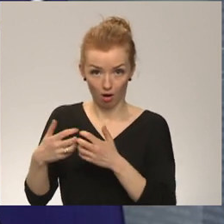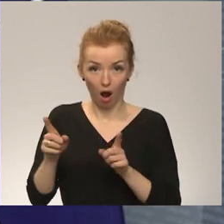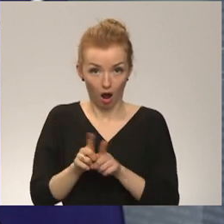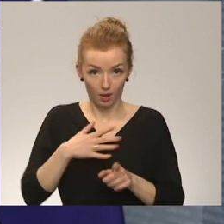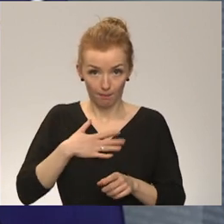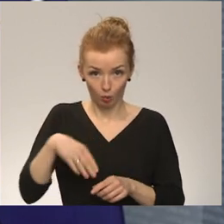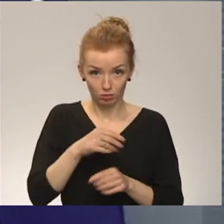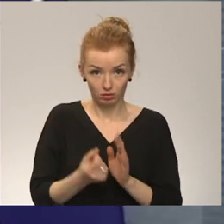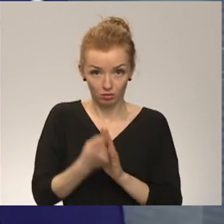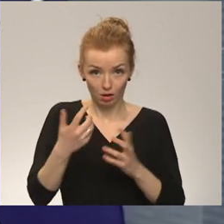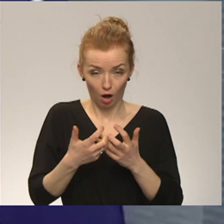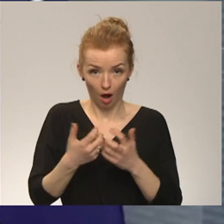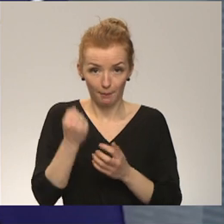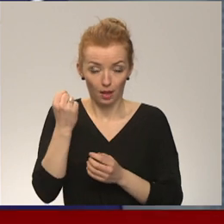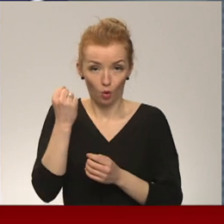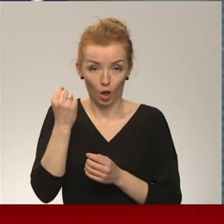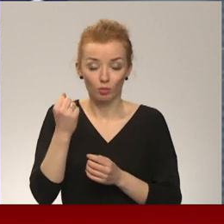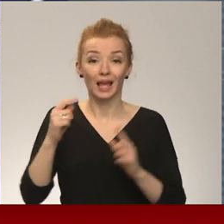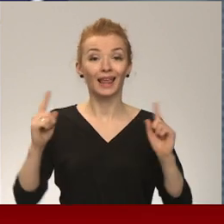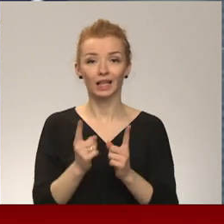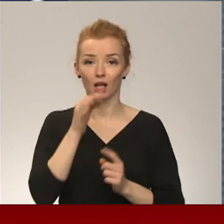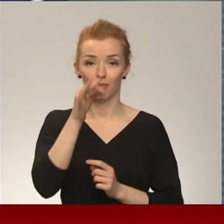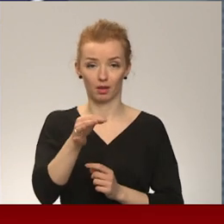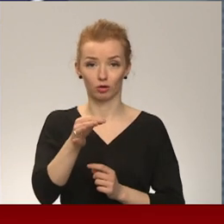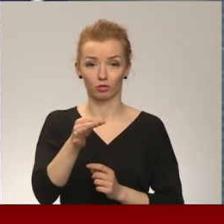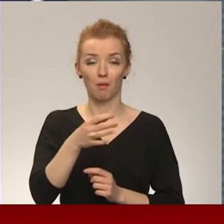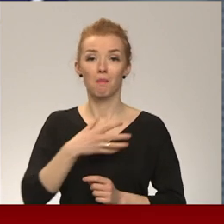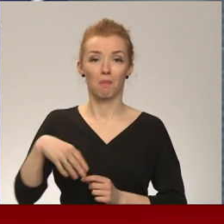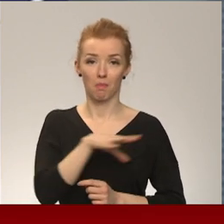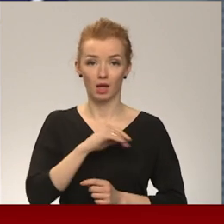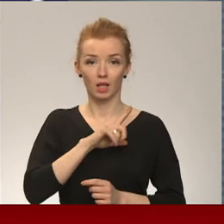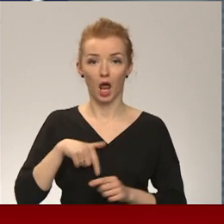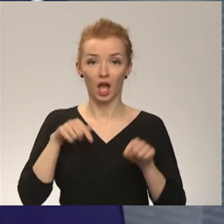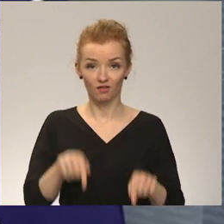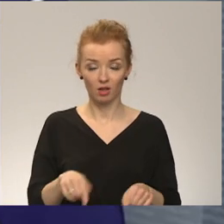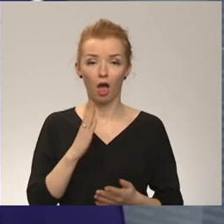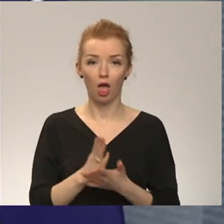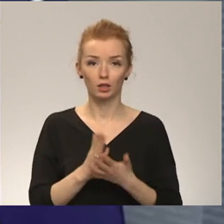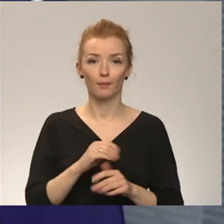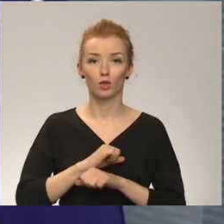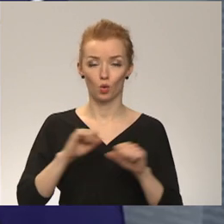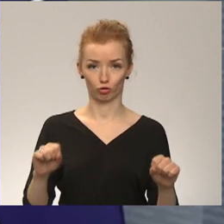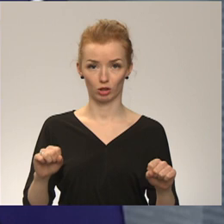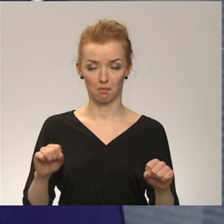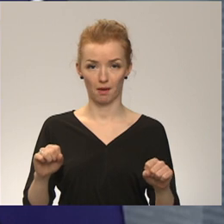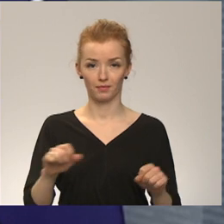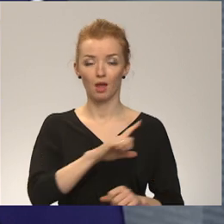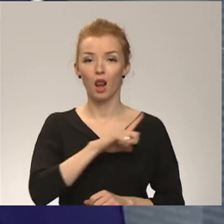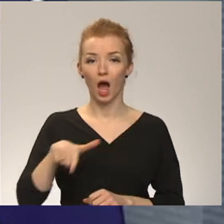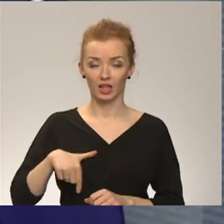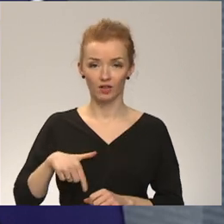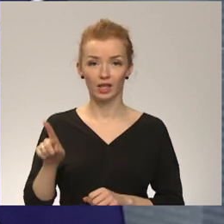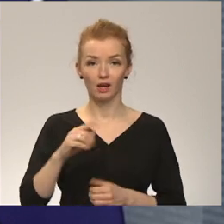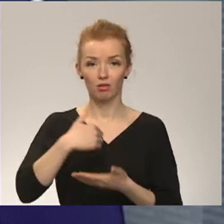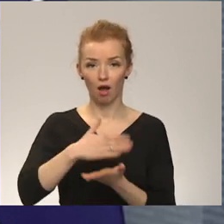Īsā atbildi ir – mēs Latvijā esam drošībā. Latvija ir daļa